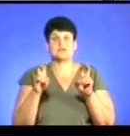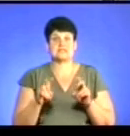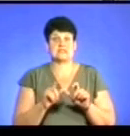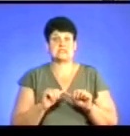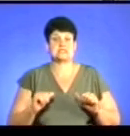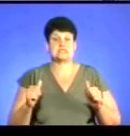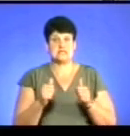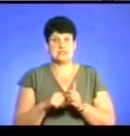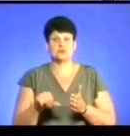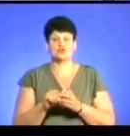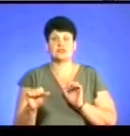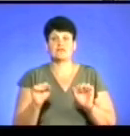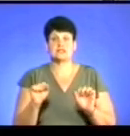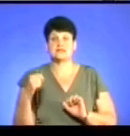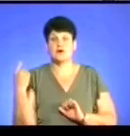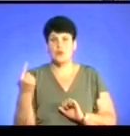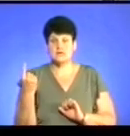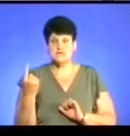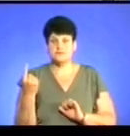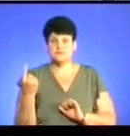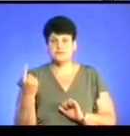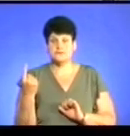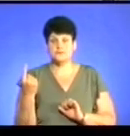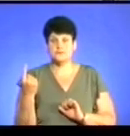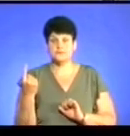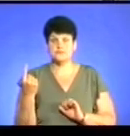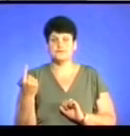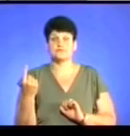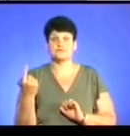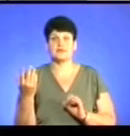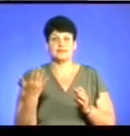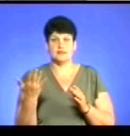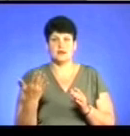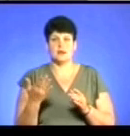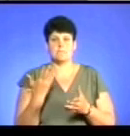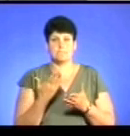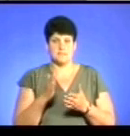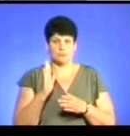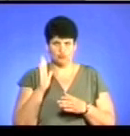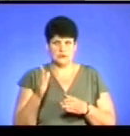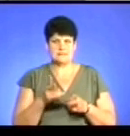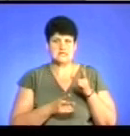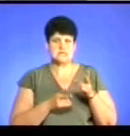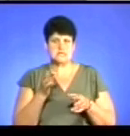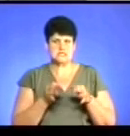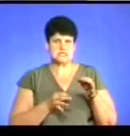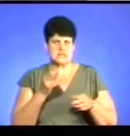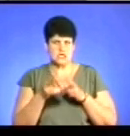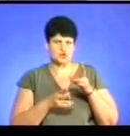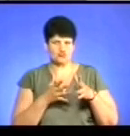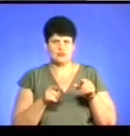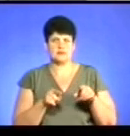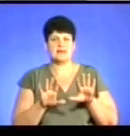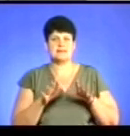за участю керівництва області, де ми різко засудимо дії цих людей, які